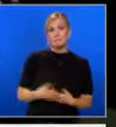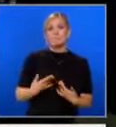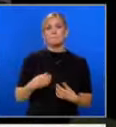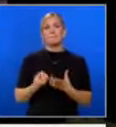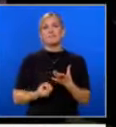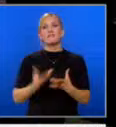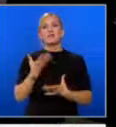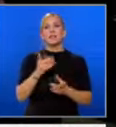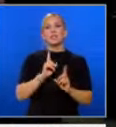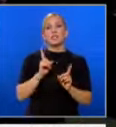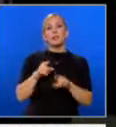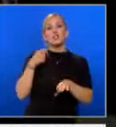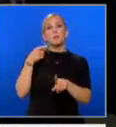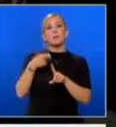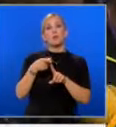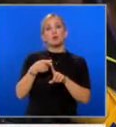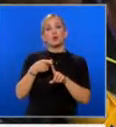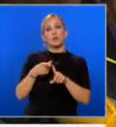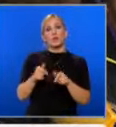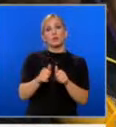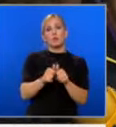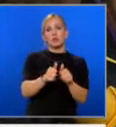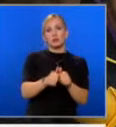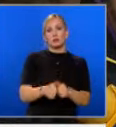посочените от Борисов потенциални партньори.